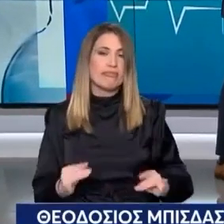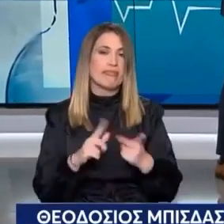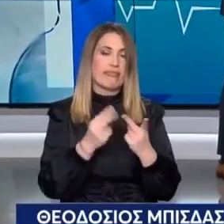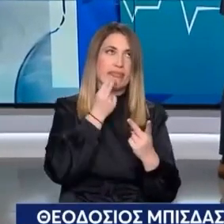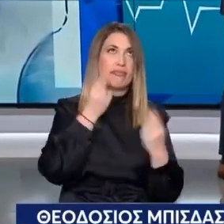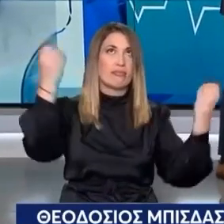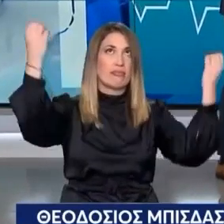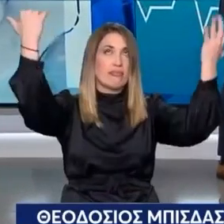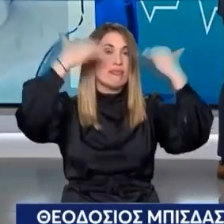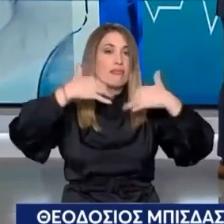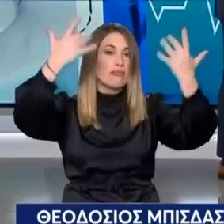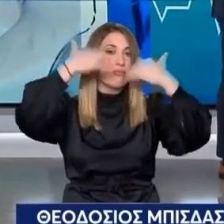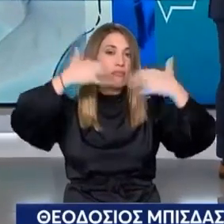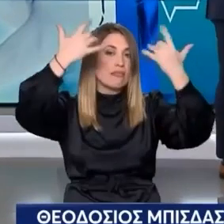ατμόσφαιρα